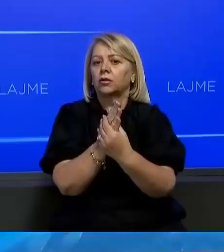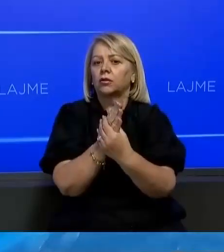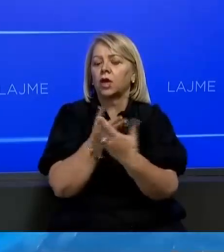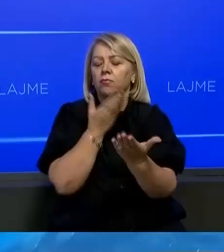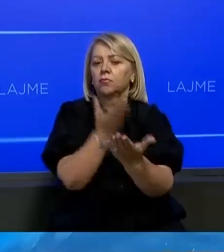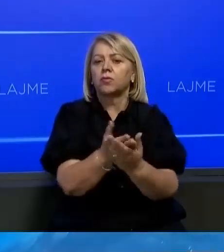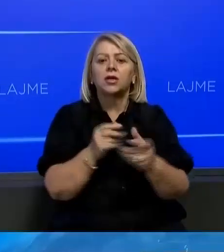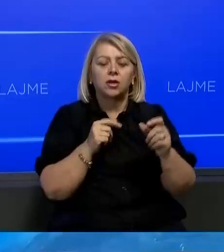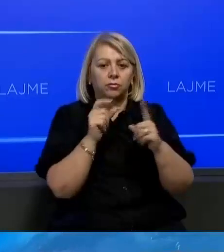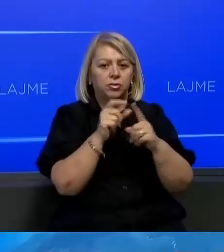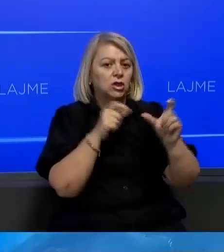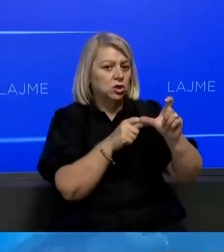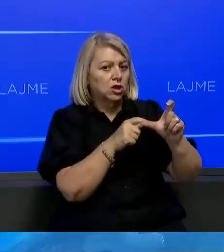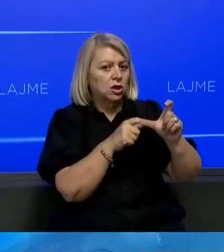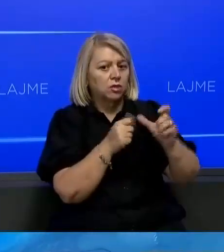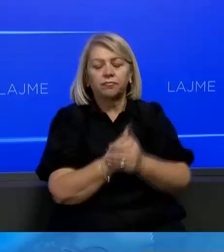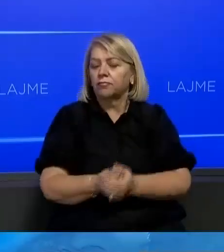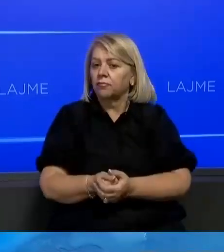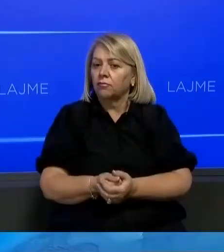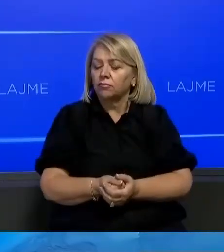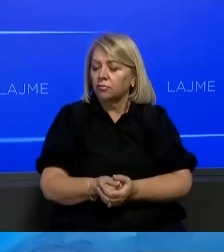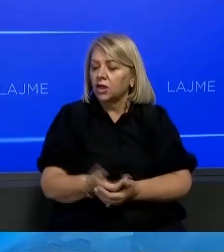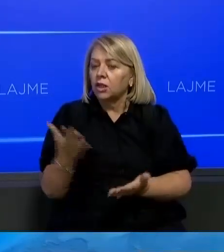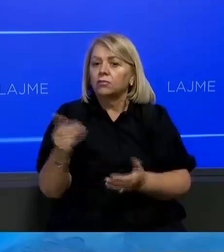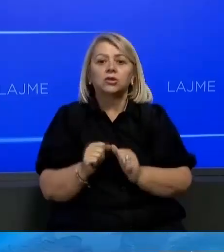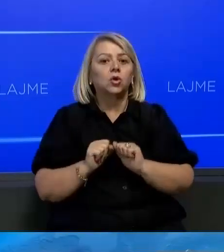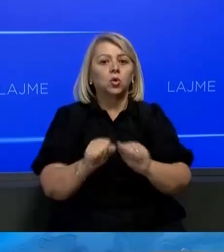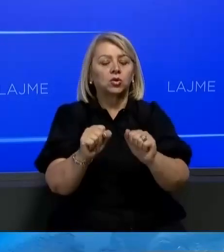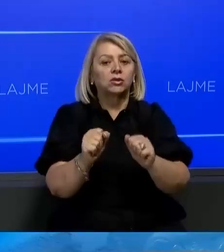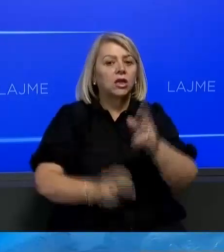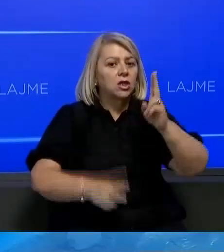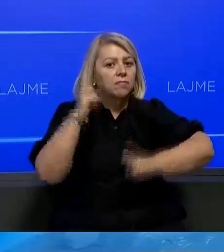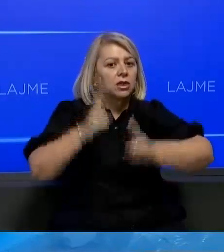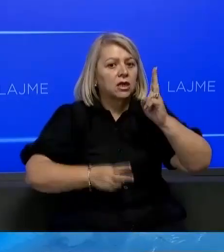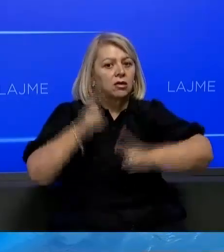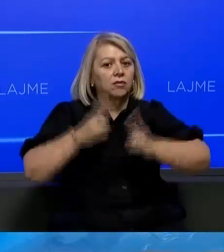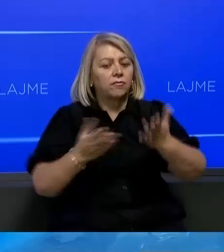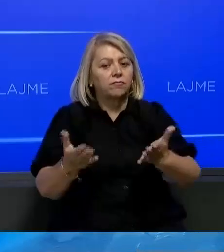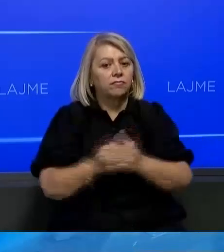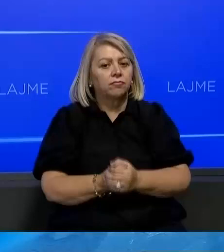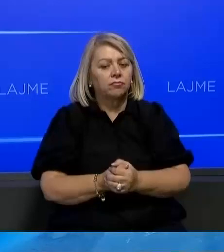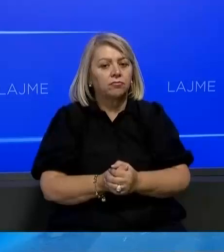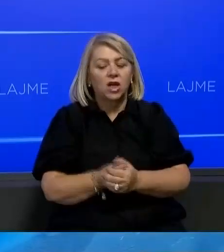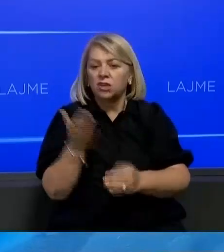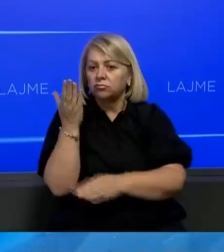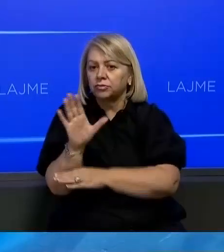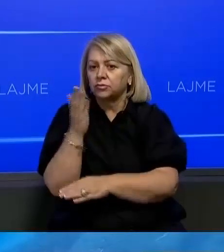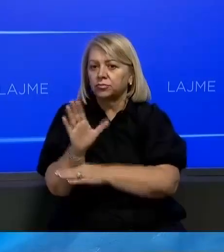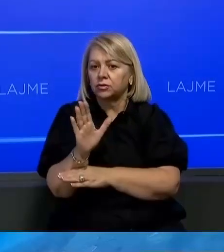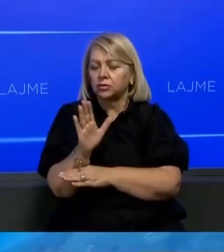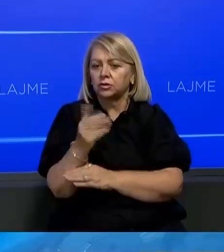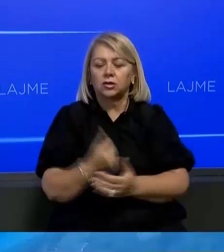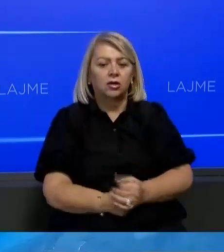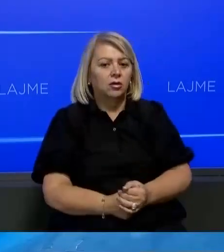propozuar nga partia socialiste dhe pak për kundërshtit dhe debatet të ashpra që kanë qenë dërmjet pozitës dhe opozitës